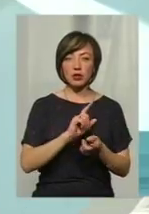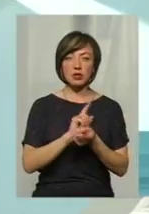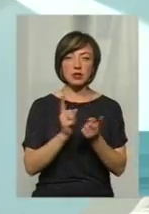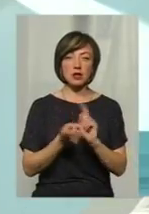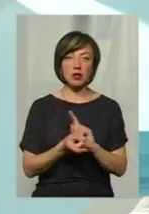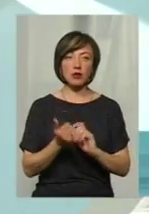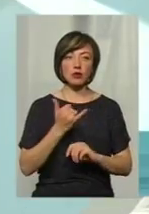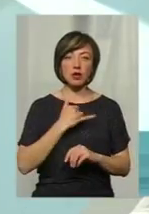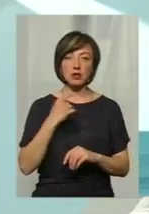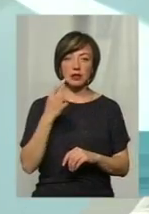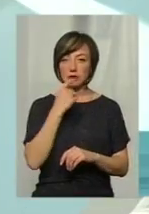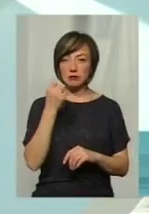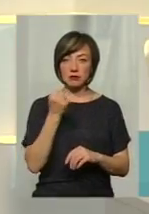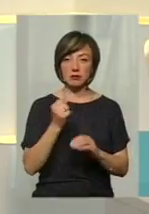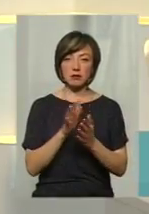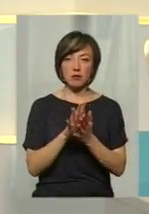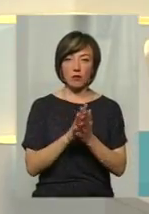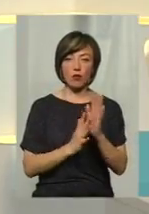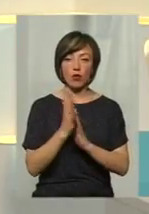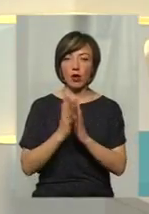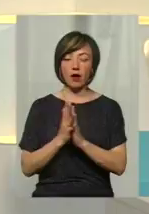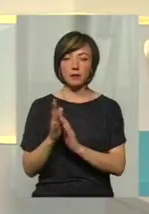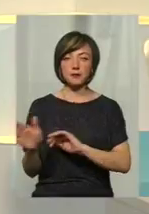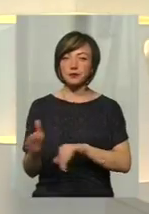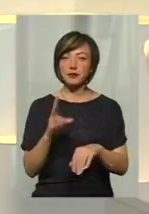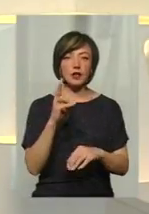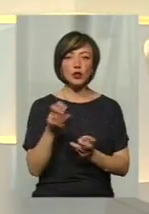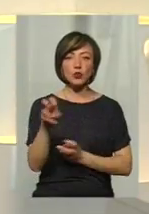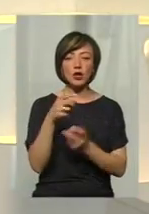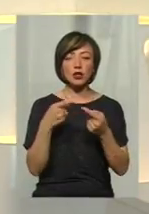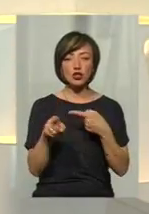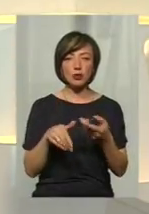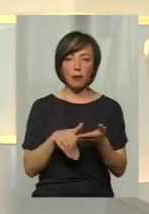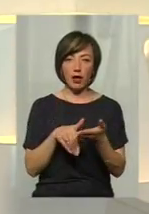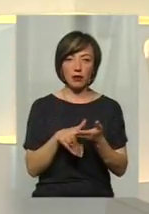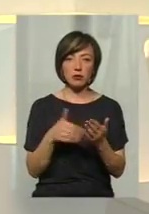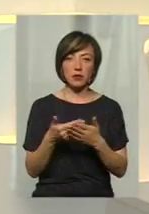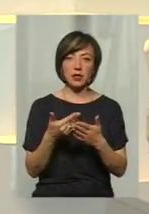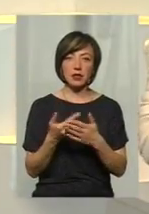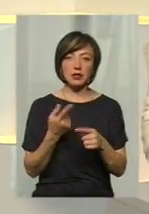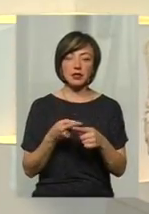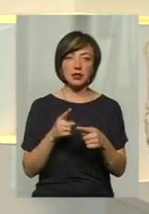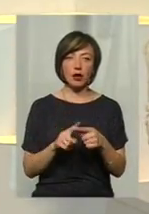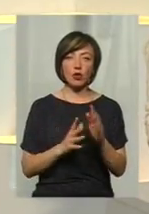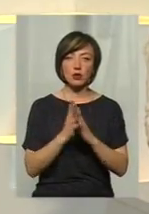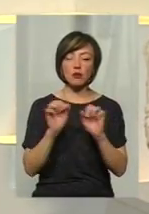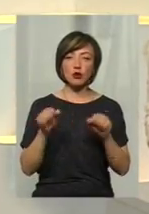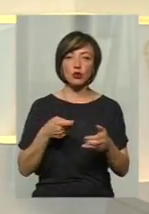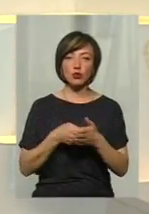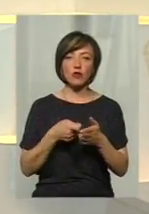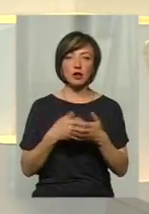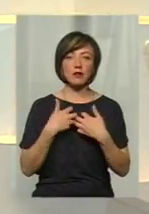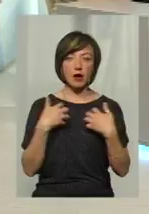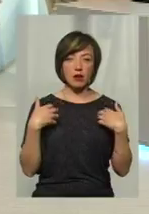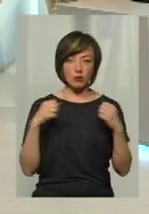в нас як злісний бур'ян. А не шукали інших шляхів? Ну, якщо цією рослиною можна годувати